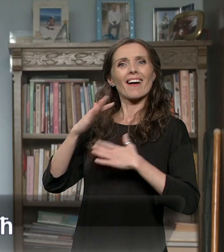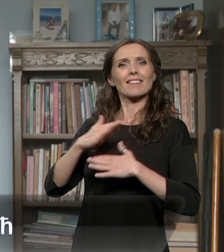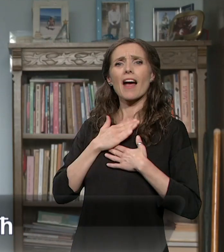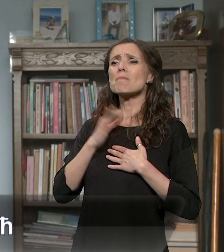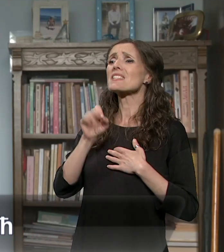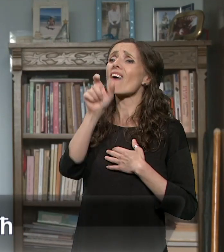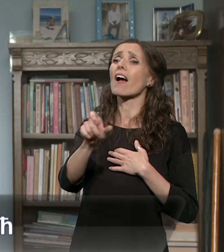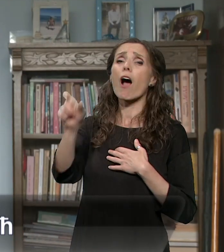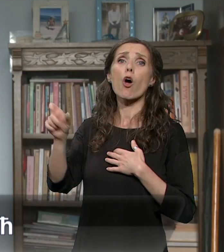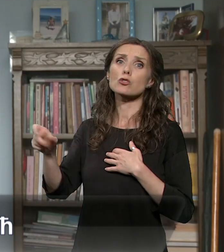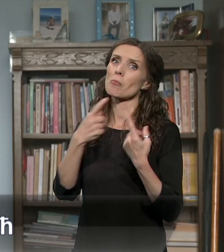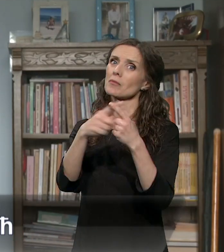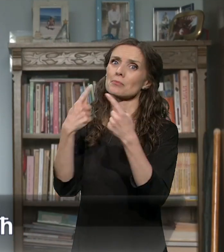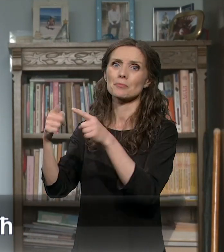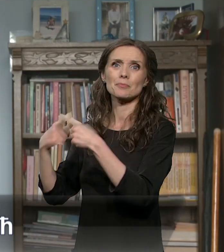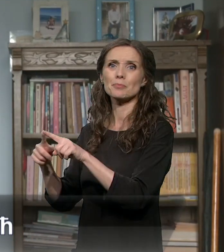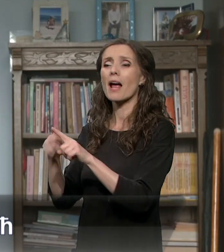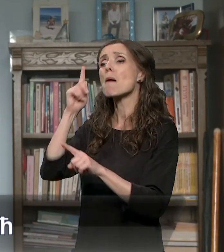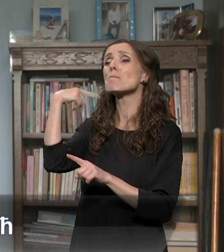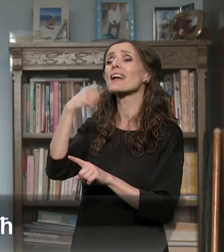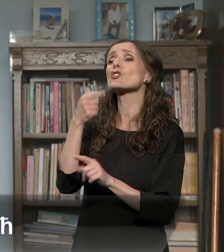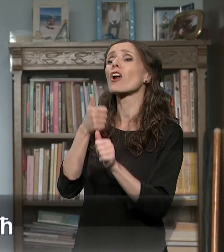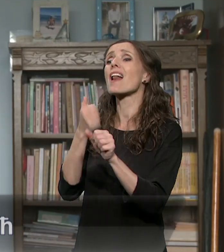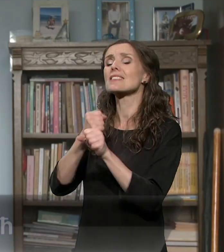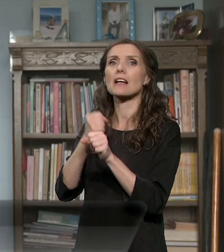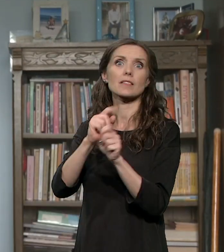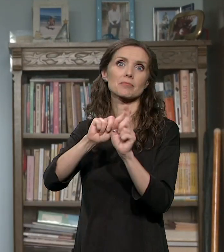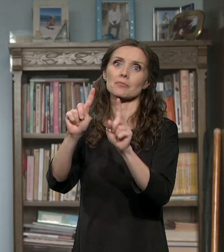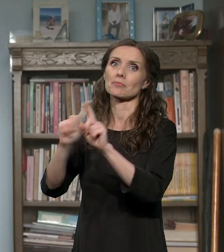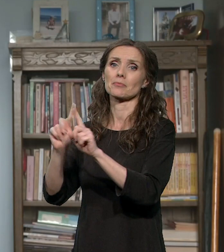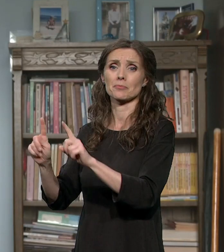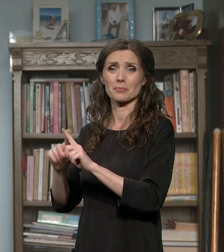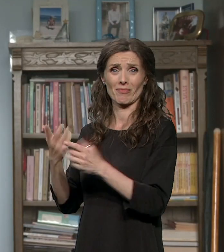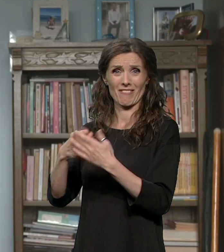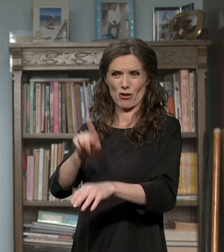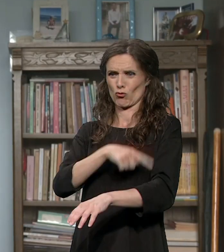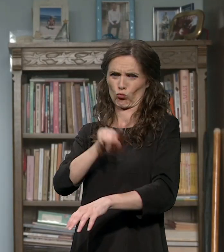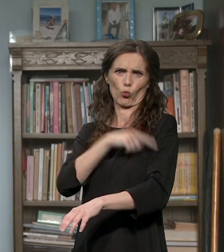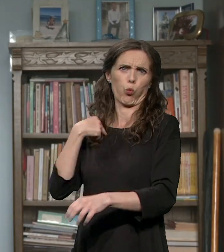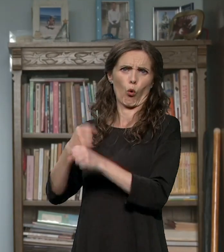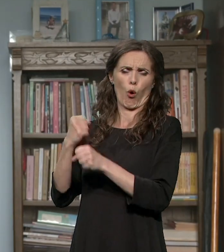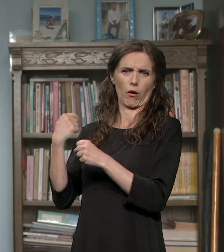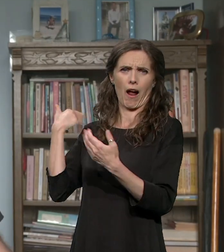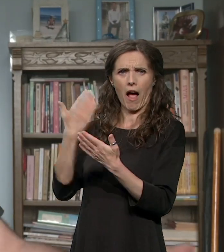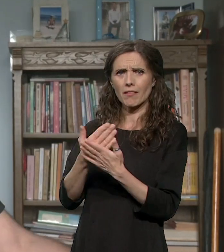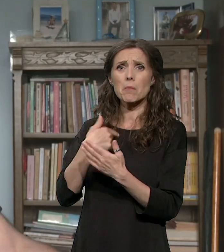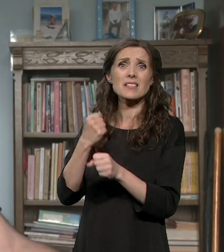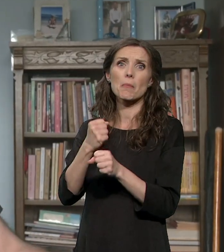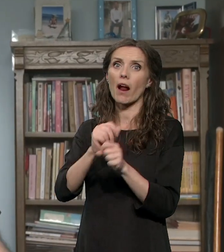posao personalnog asistenta je različit. Tokom godina sam imao priliku da radim čitav spektar tih poslova.